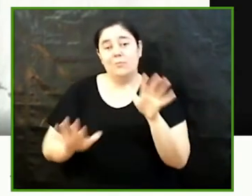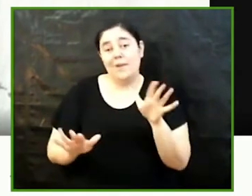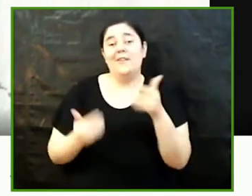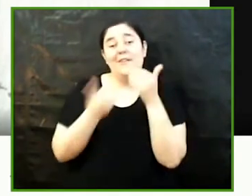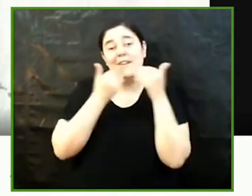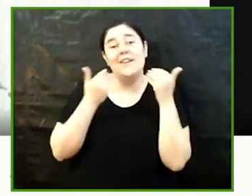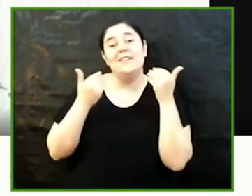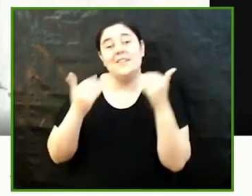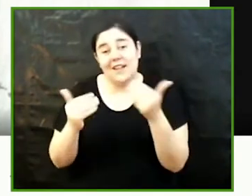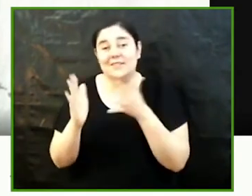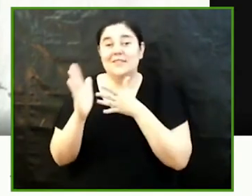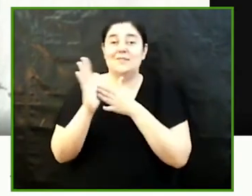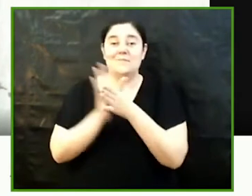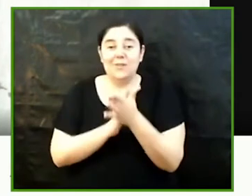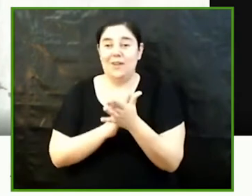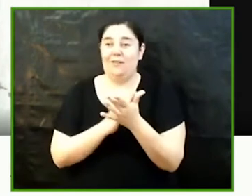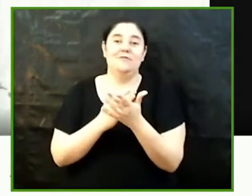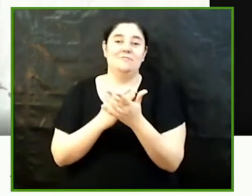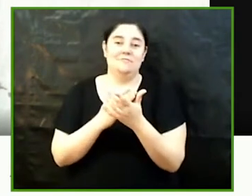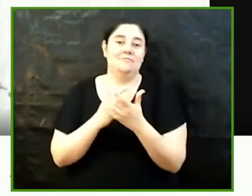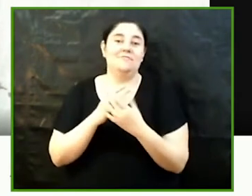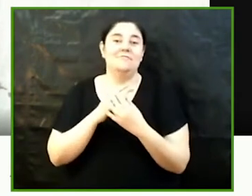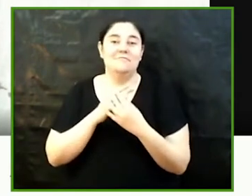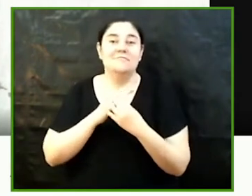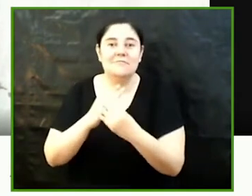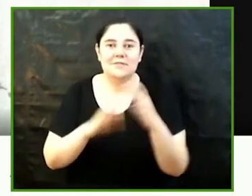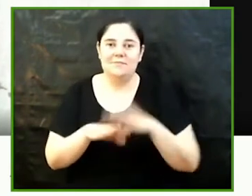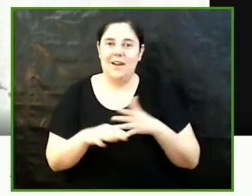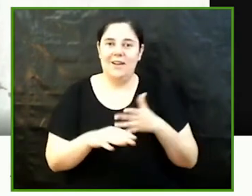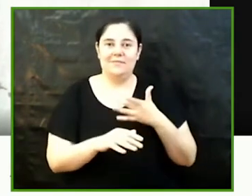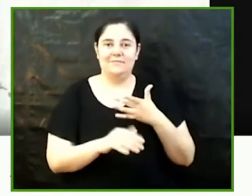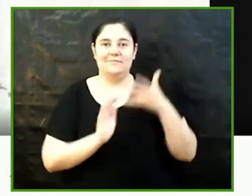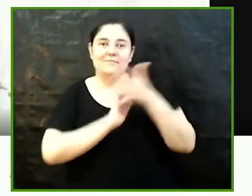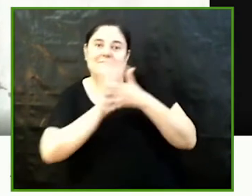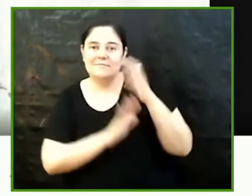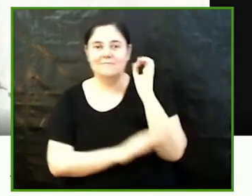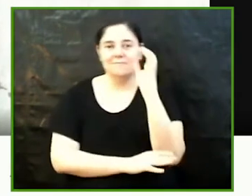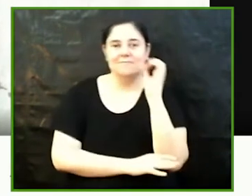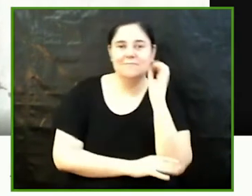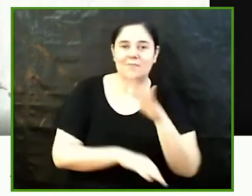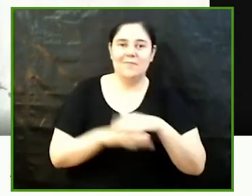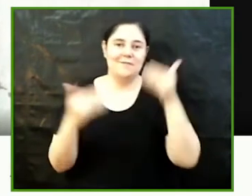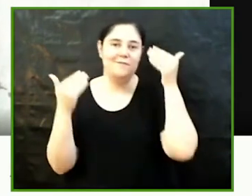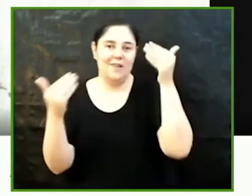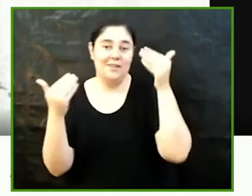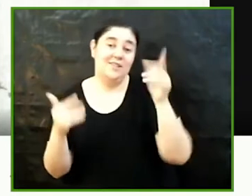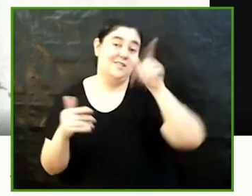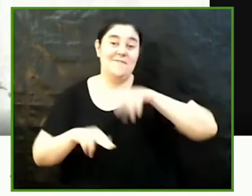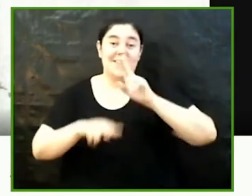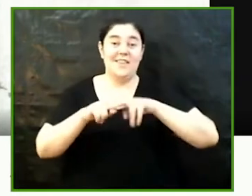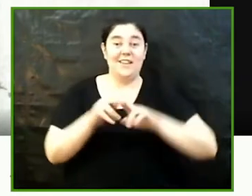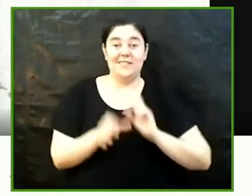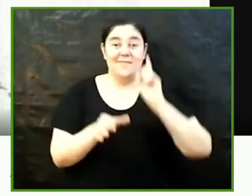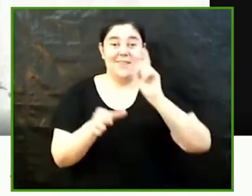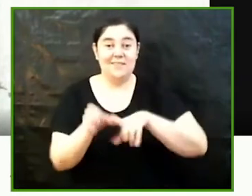d'estar avui aquí, donant-vos, felicitant-vos i participant en aquest acte. Res